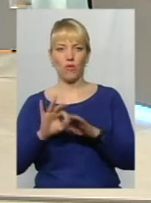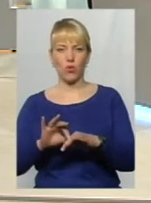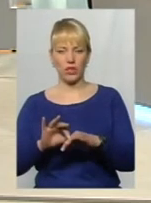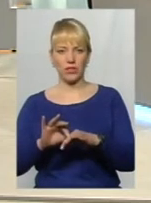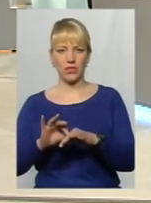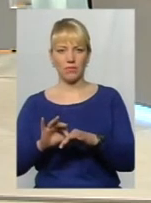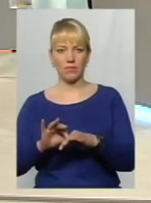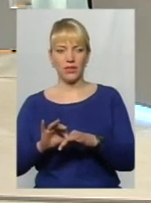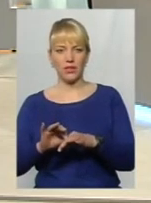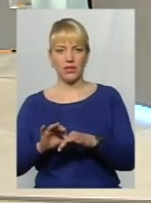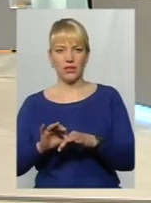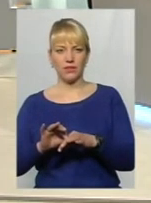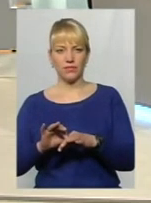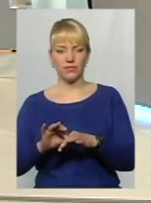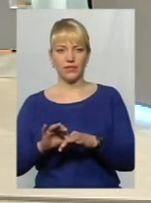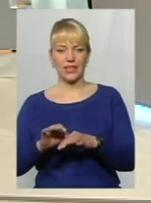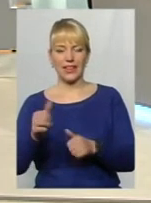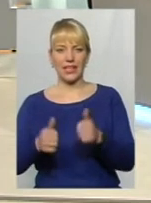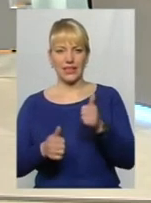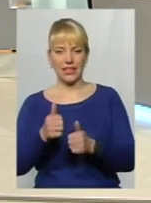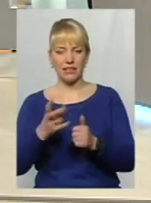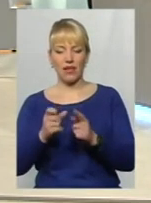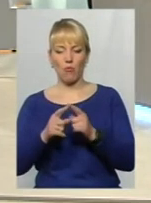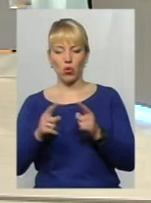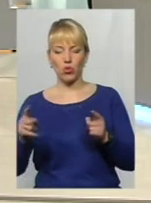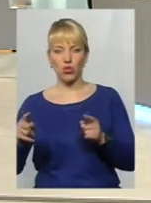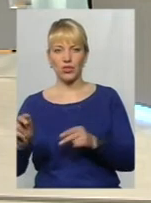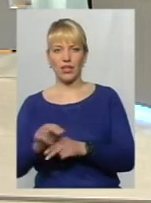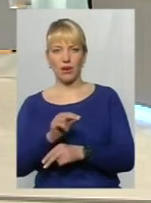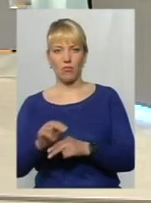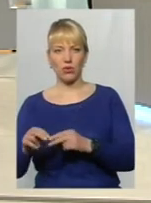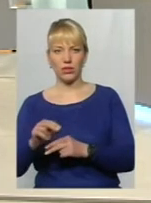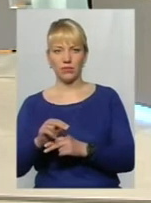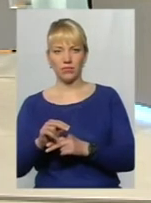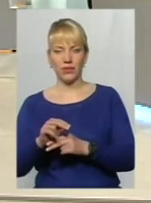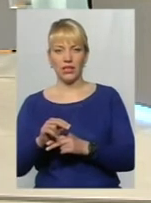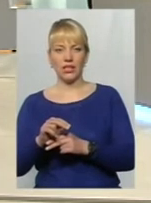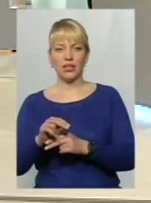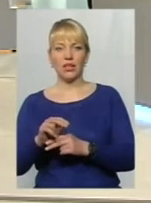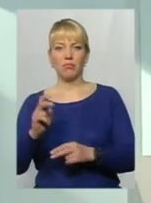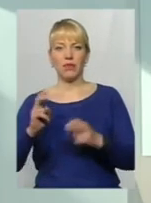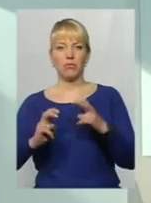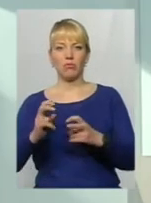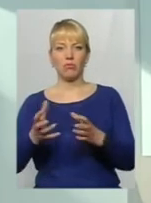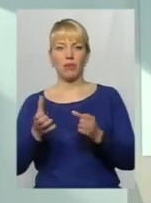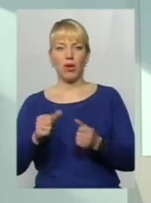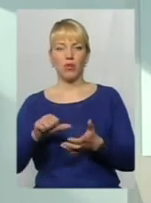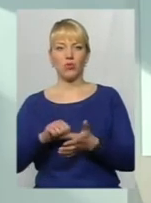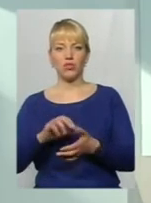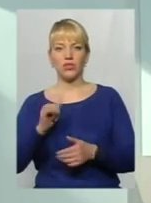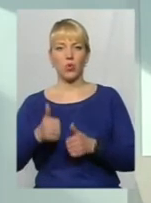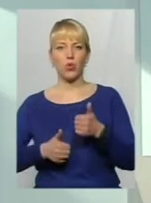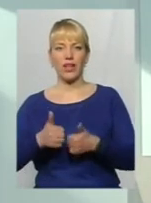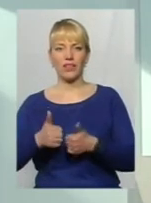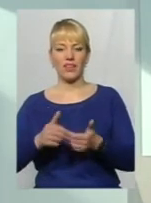тендер на поточний ремонт. Підприємство приймало участь у тендері.